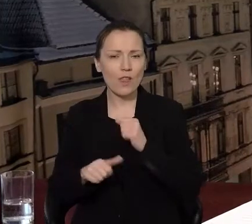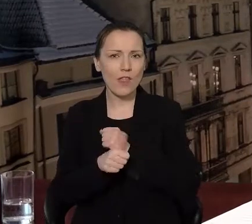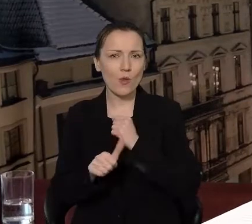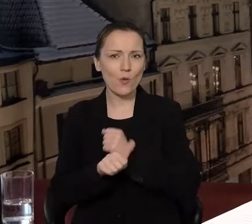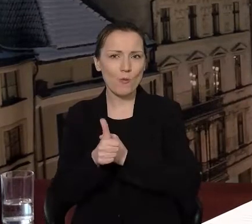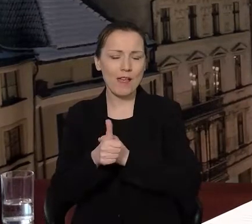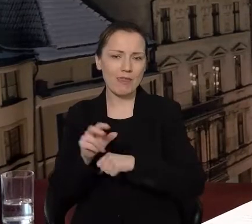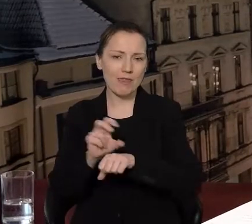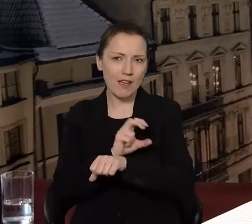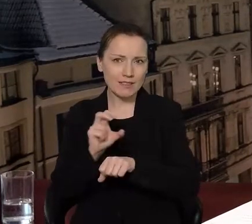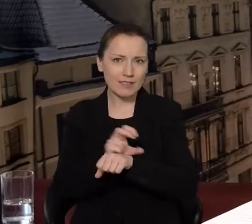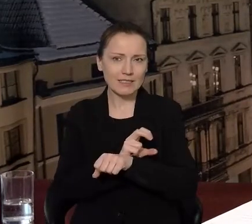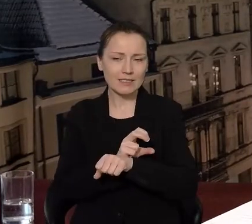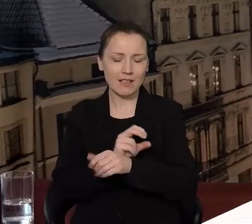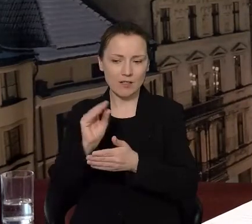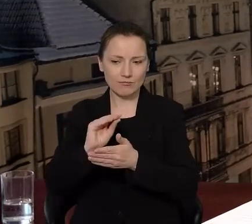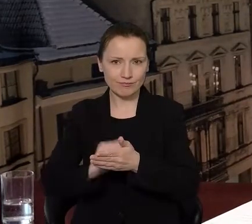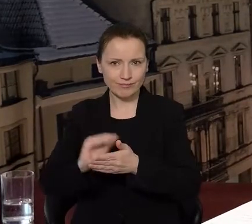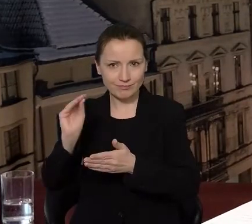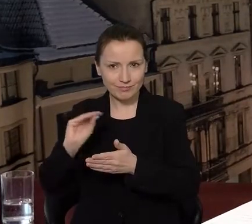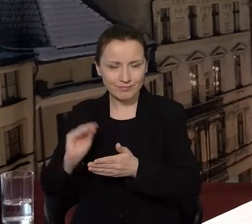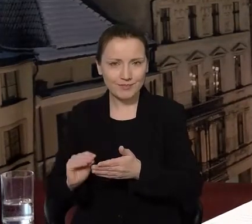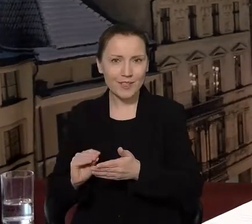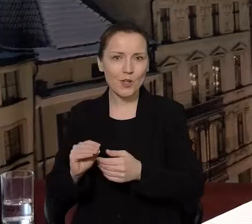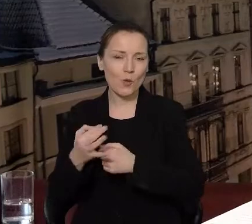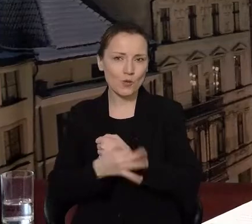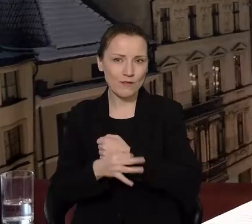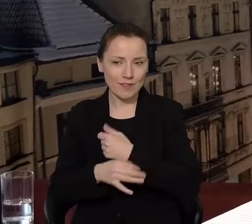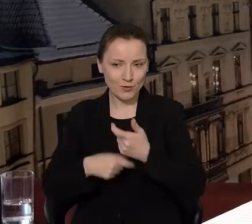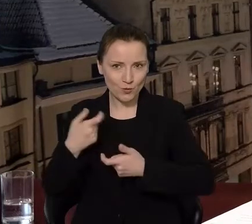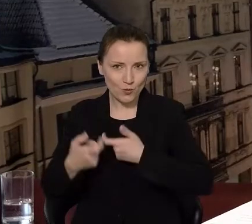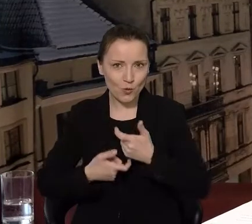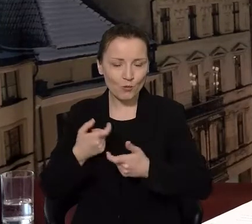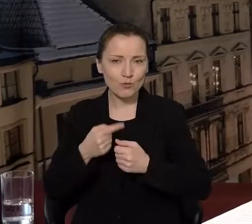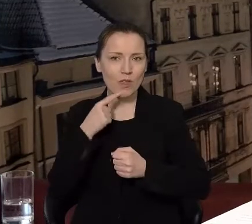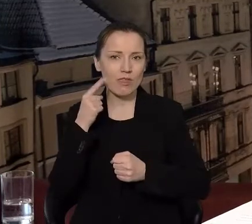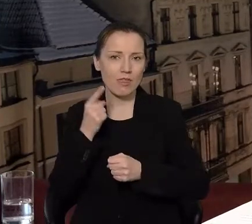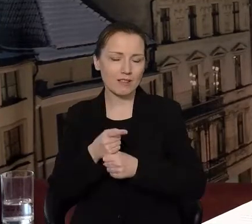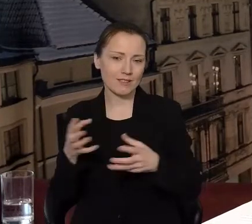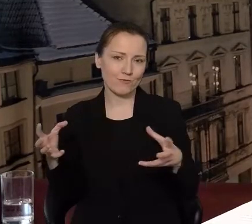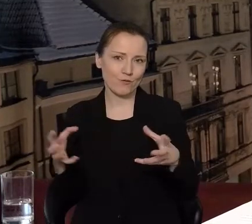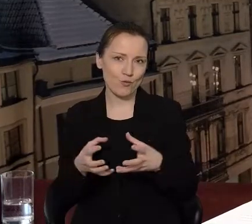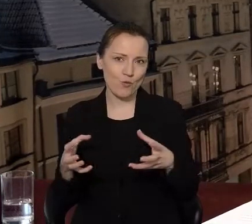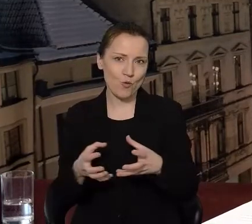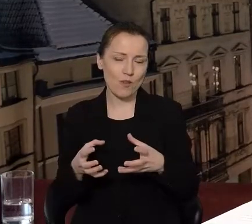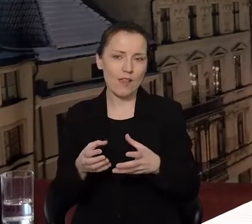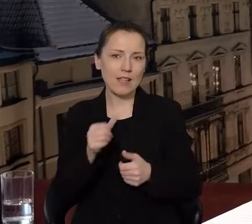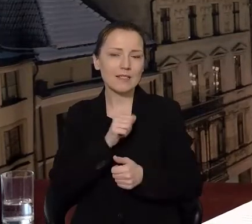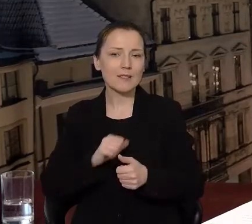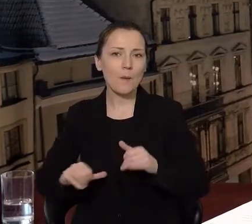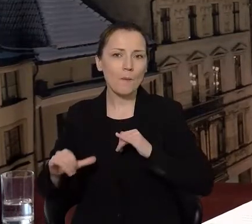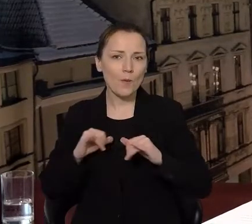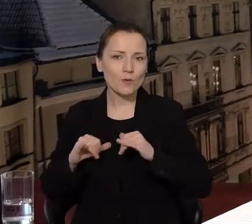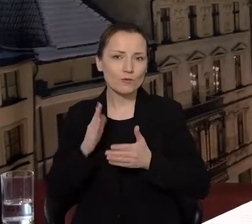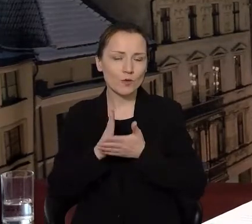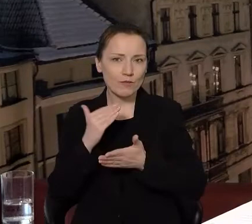techniczna jest opracowana przez Uniwersytet Mikołaja Kopernika. Zdecydowaliśmy się wspólnie, Samorząd Województwa,